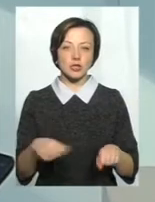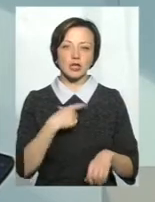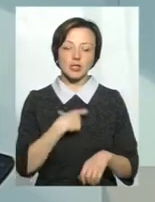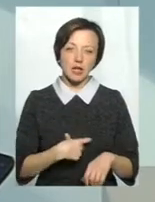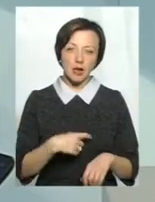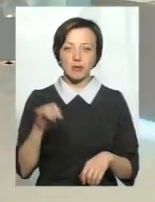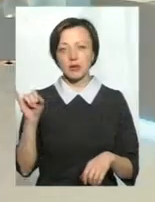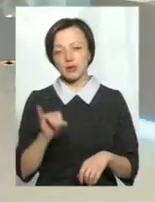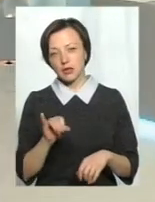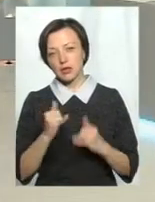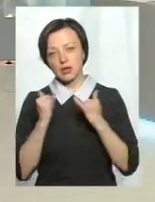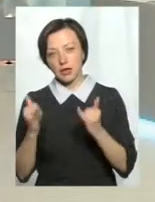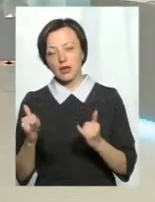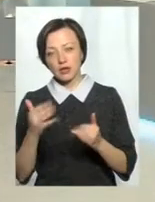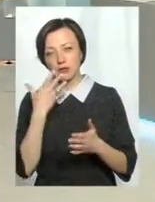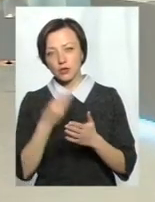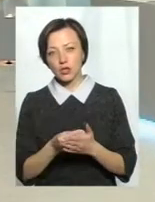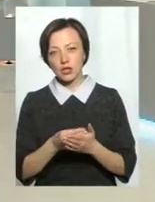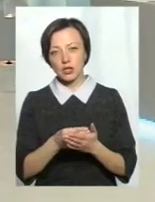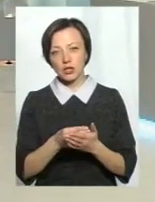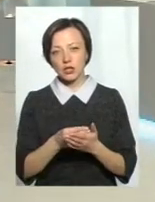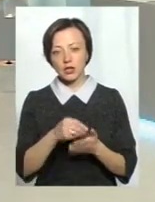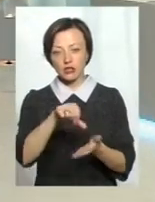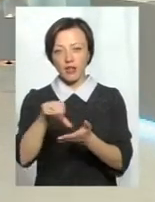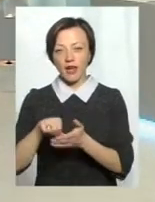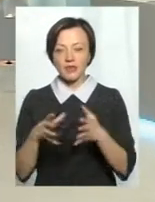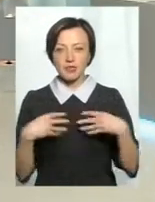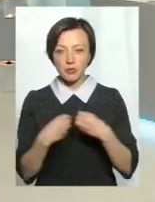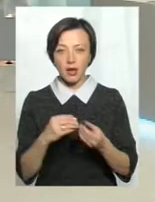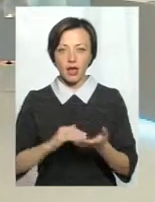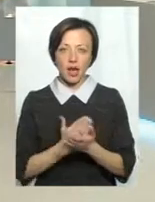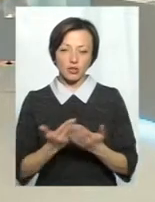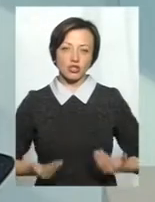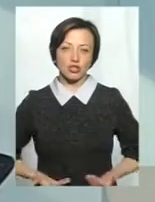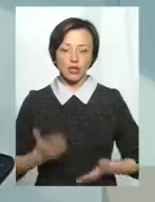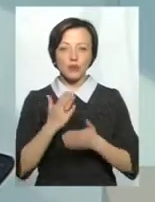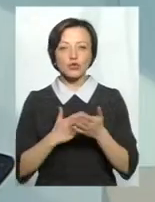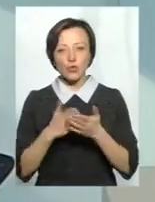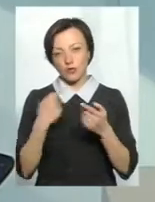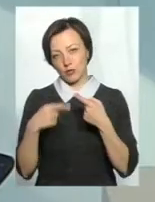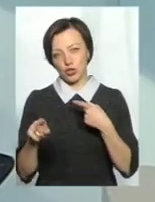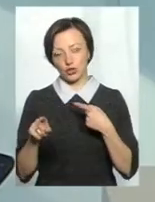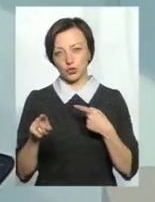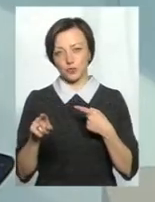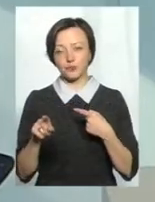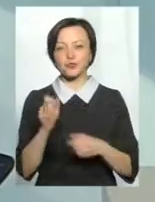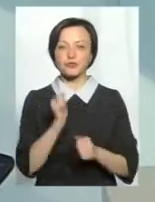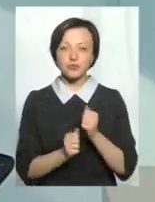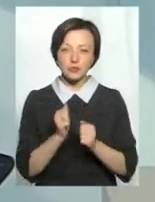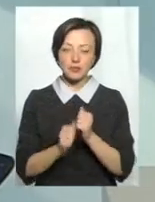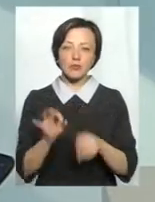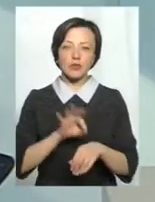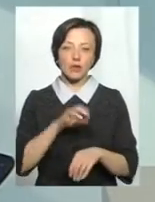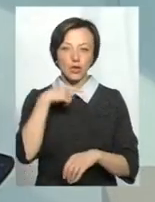себе, і для своїх членів сім'ї, і якість життя буде зовсім іншою. І часто густо